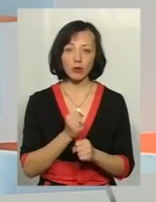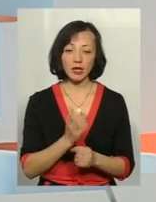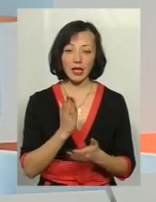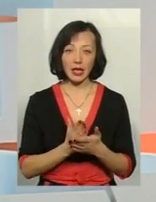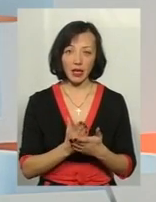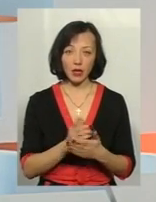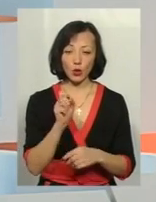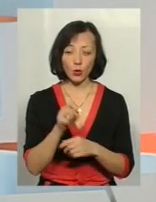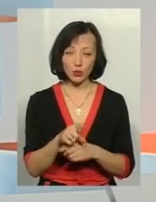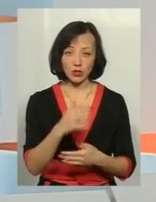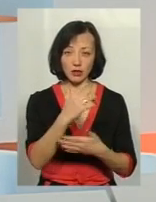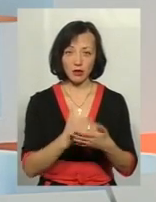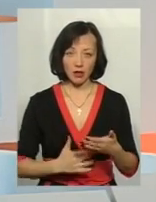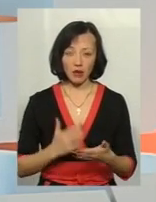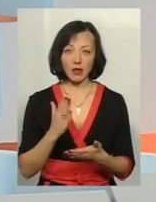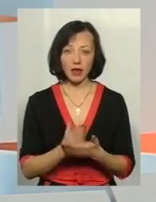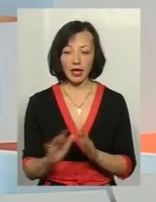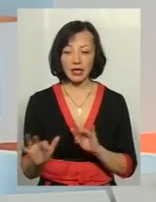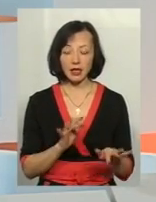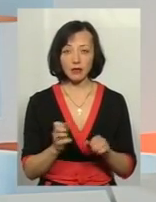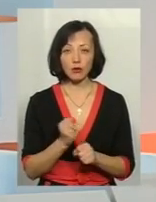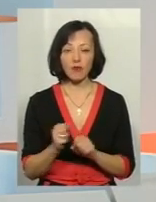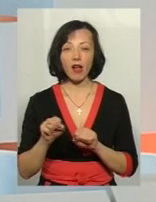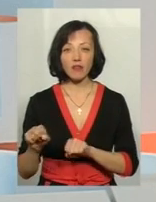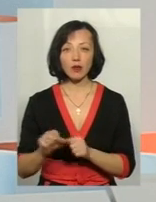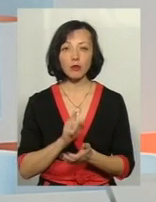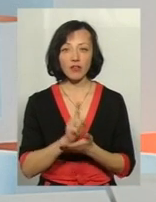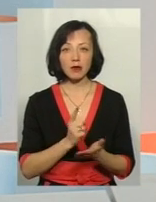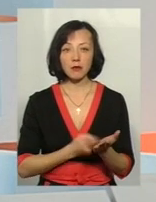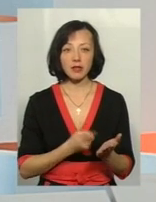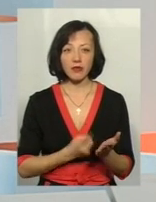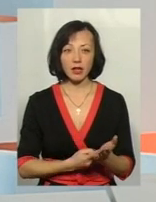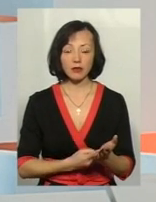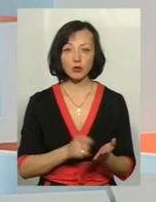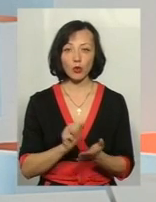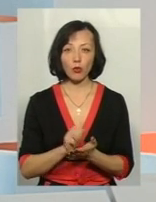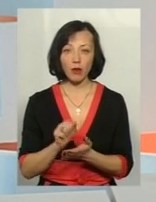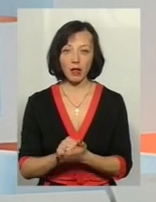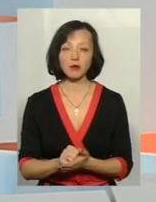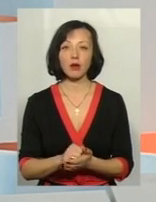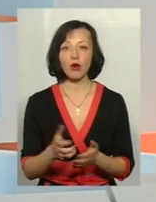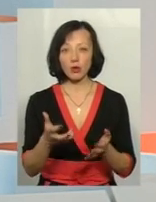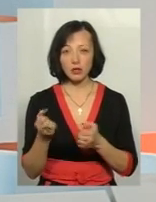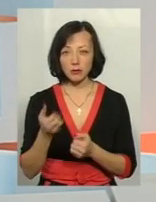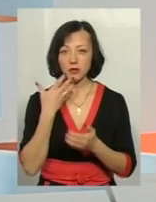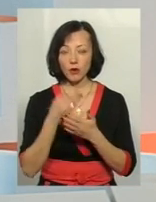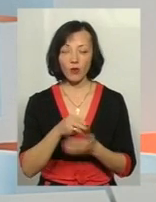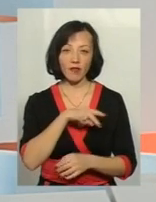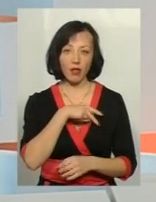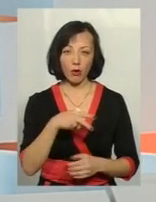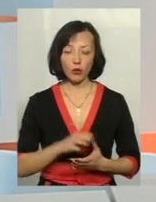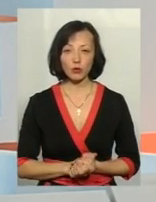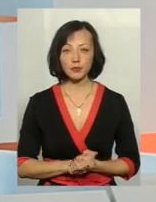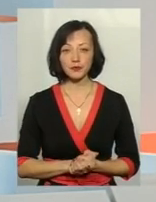межах цього доручення є певні дії, вчинив адвокат, які повинен підтвердити відповідальними документами, за що отримує свою винагороду.